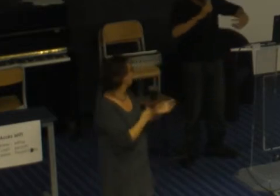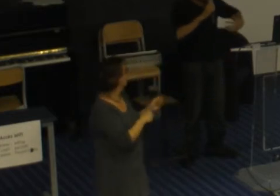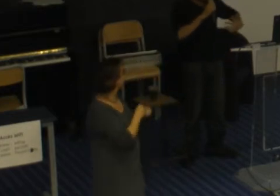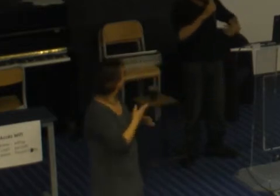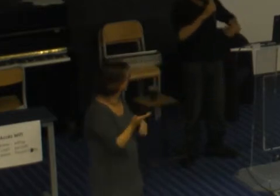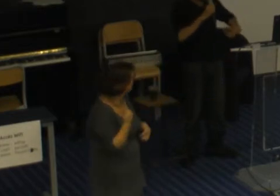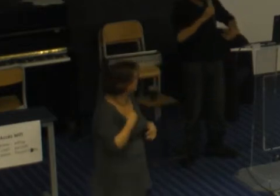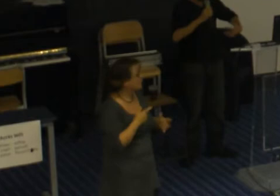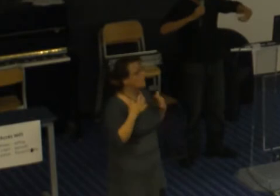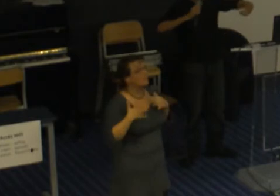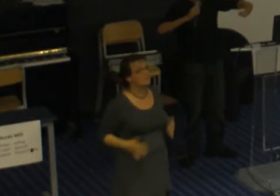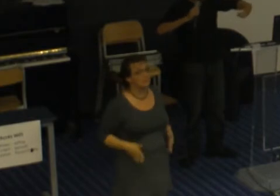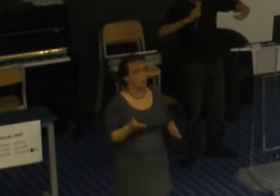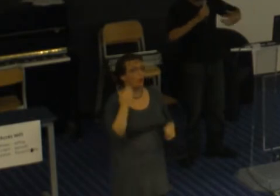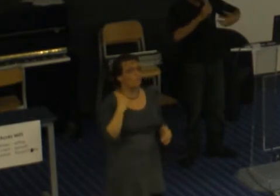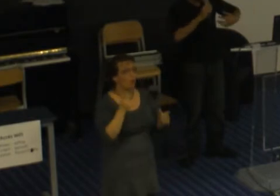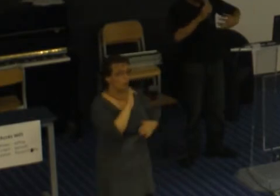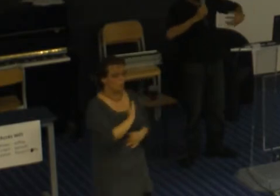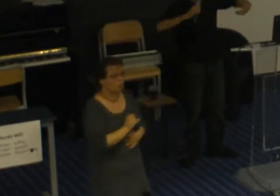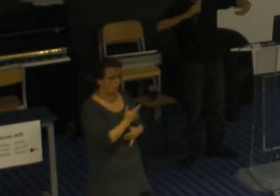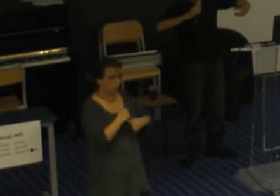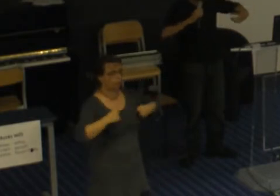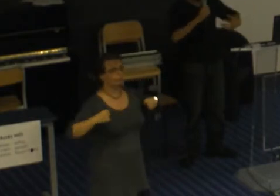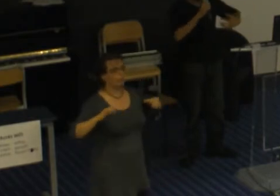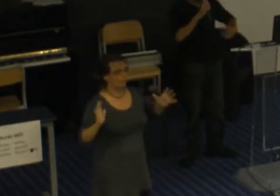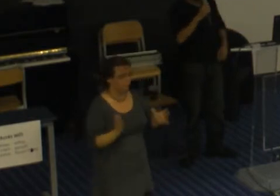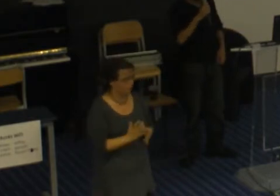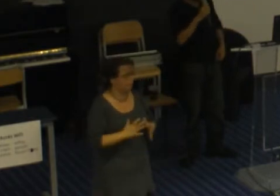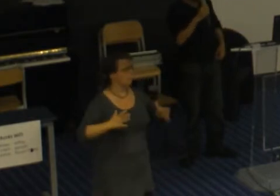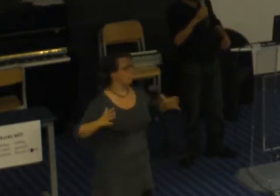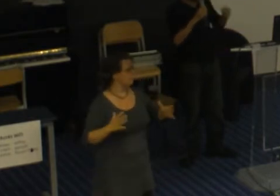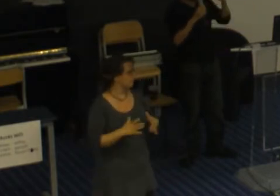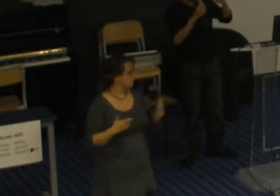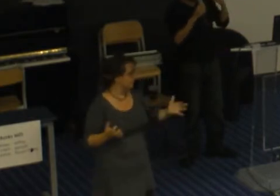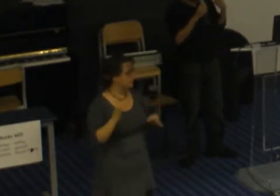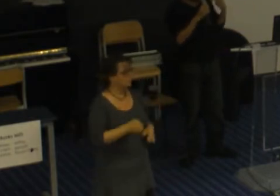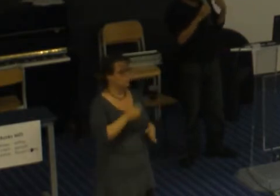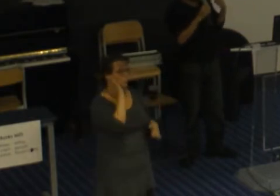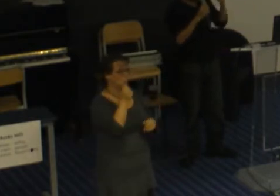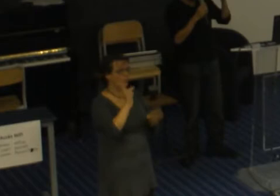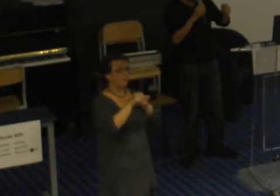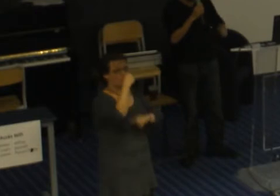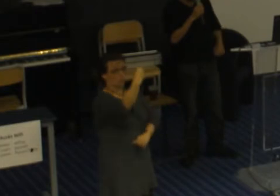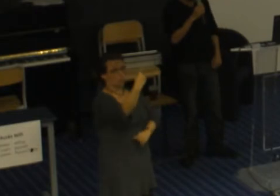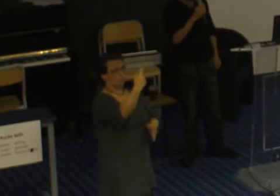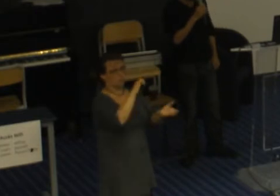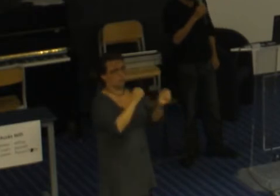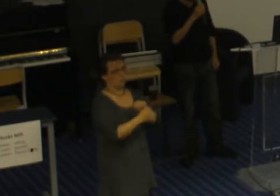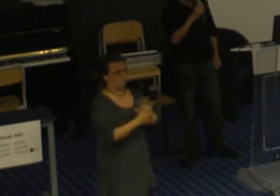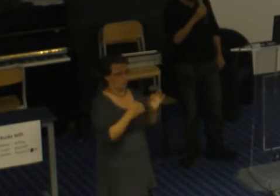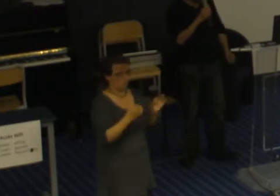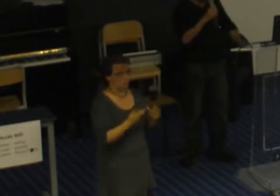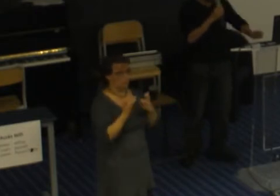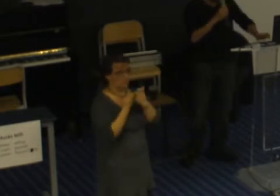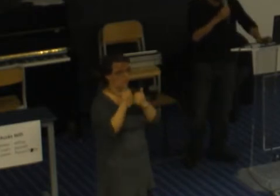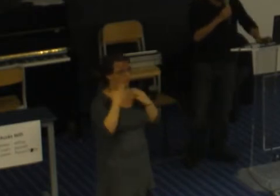'étais plus enrobé à un moment, puis j'ai reperdu du poids, puis j'ai revenu et ainsi de suite et finalement, le regard des gens change, notamment en termes de recherche d